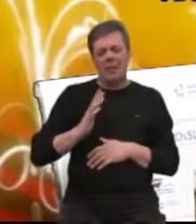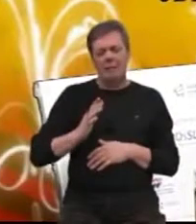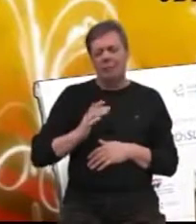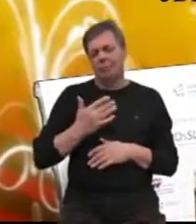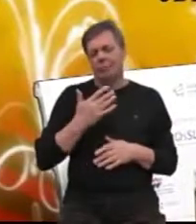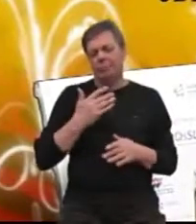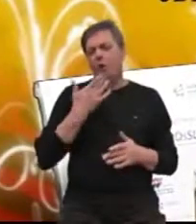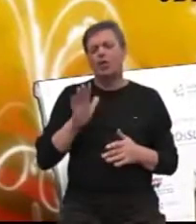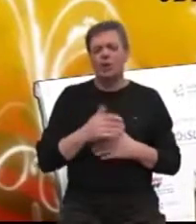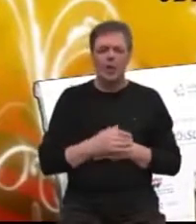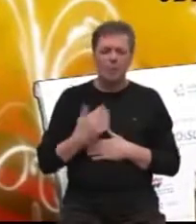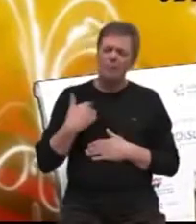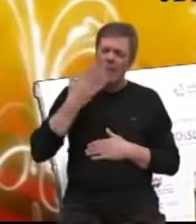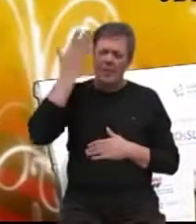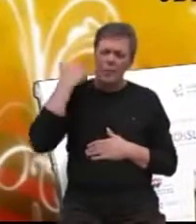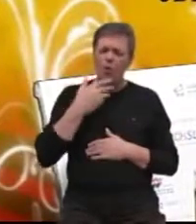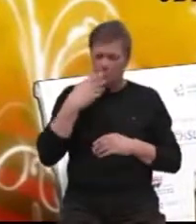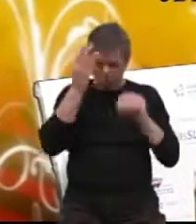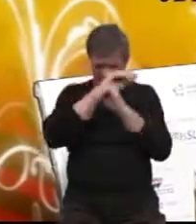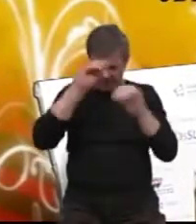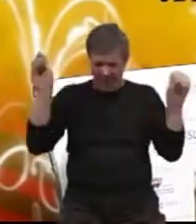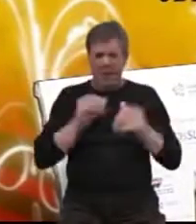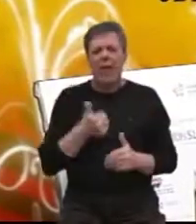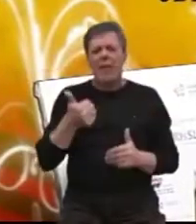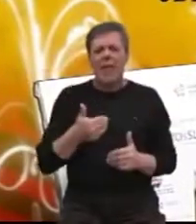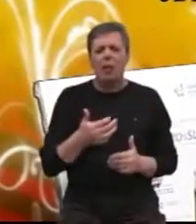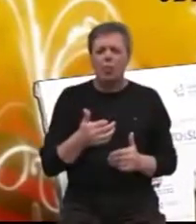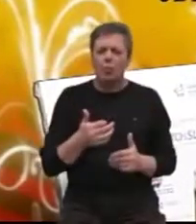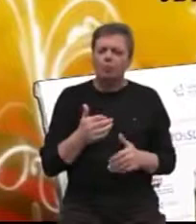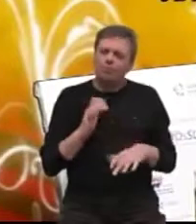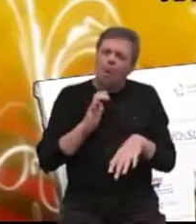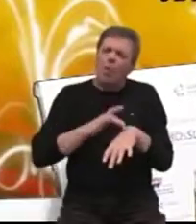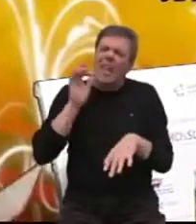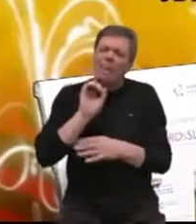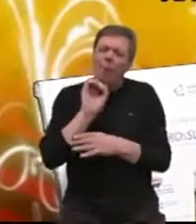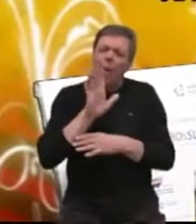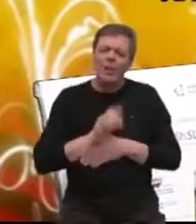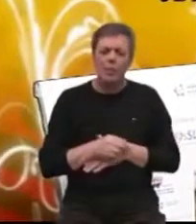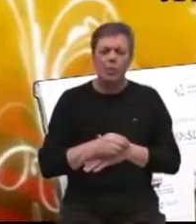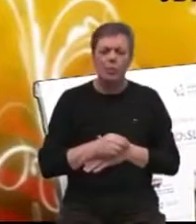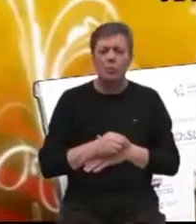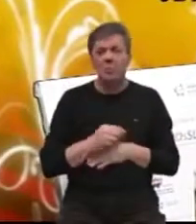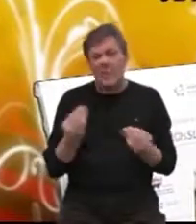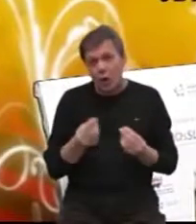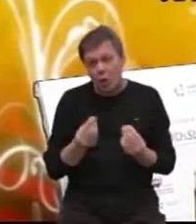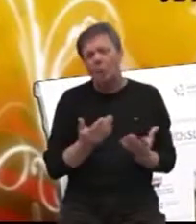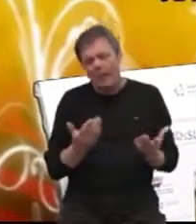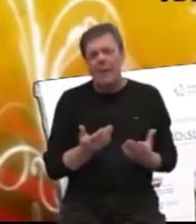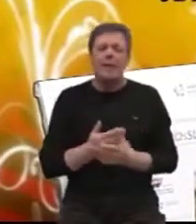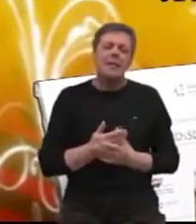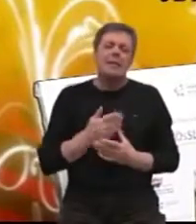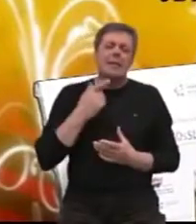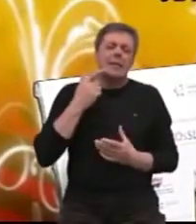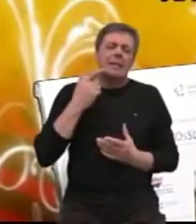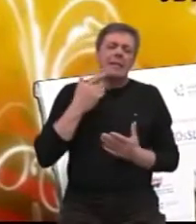Znači, ja sam prošli put najavila jednu vrlo delikatnu emisiju. Zašto je zovem delikatnom? Ne znam. Ja mislim